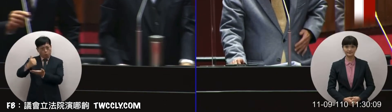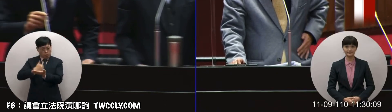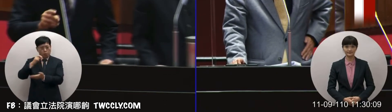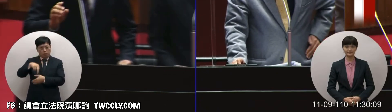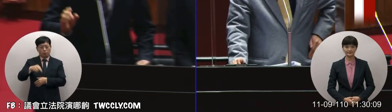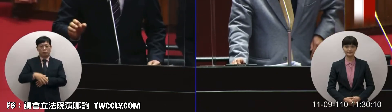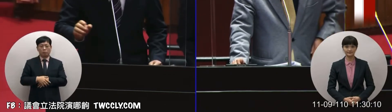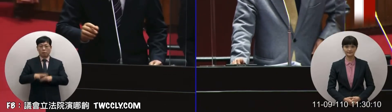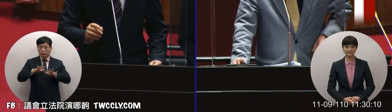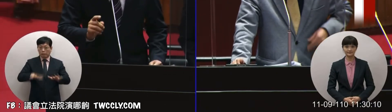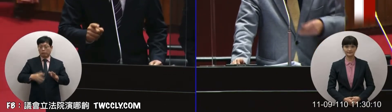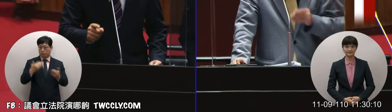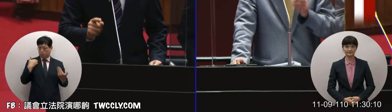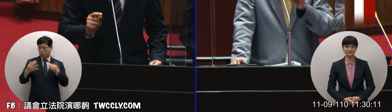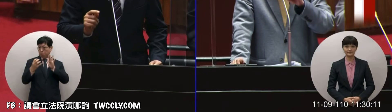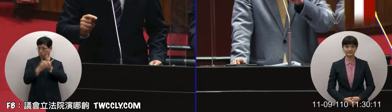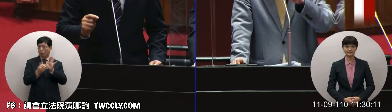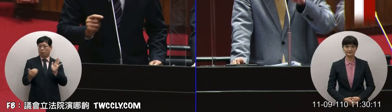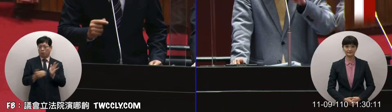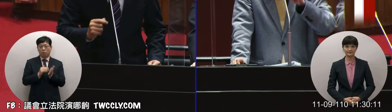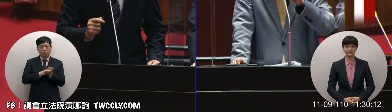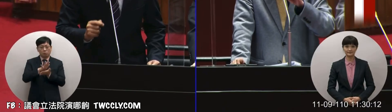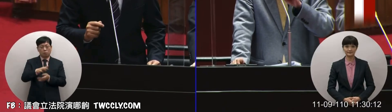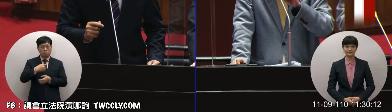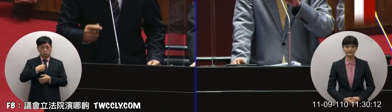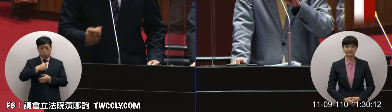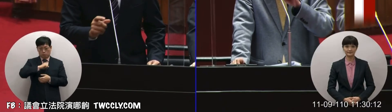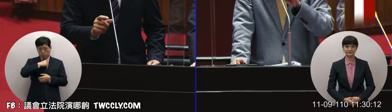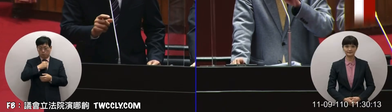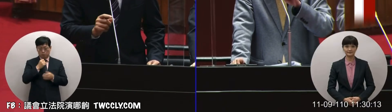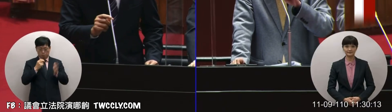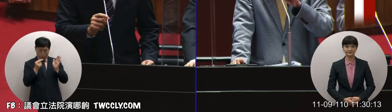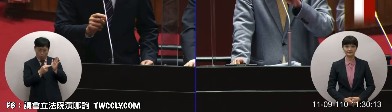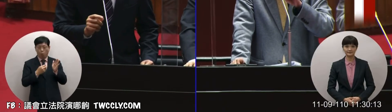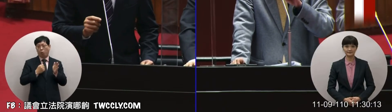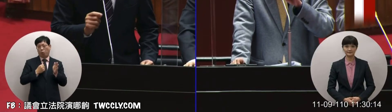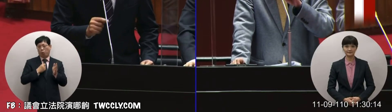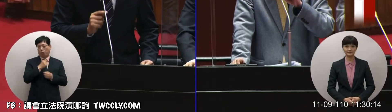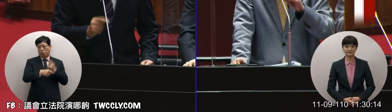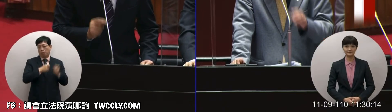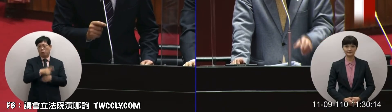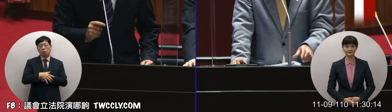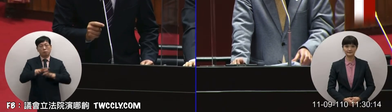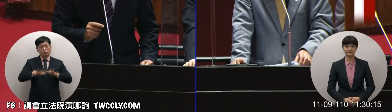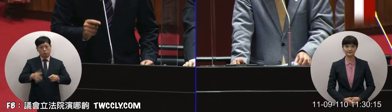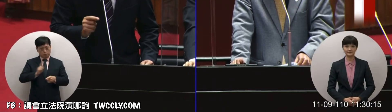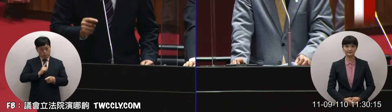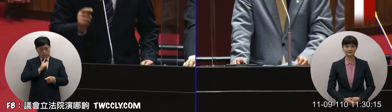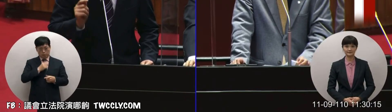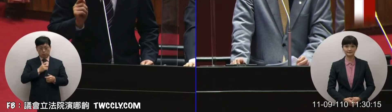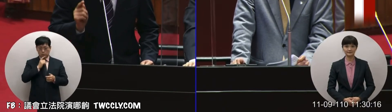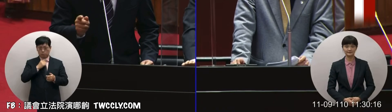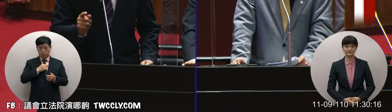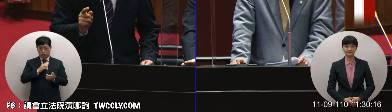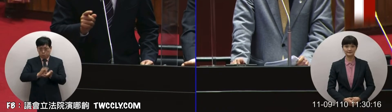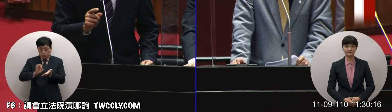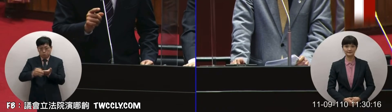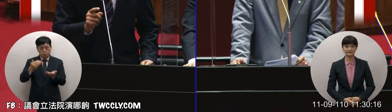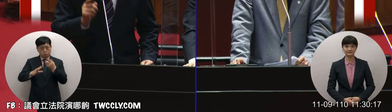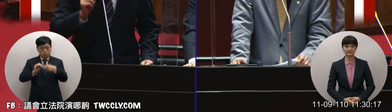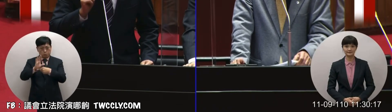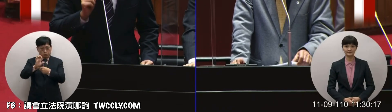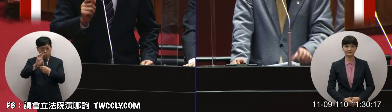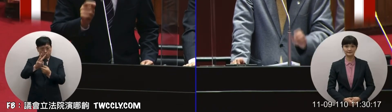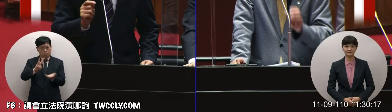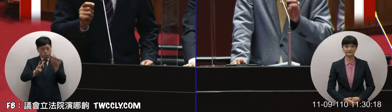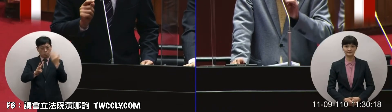去賣結果因為清楚標示之後我們台灣的消費者都要按台灣的地下所以我們的自給率台灣到九十